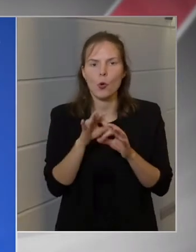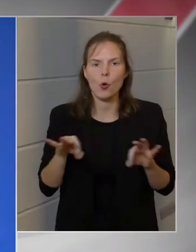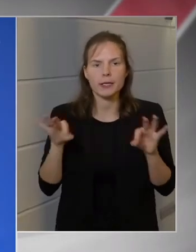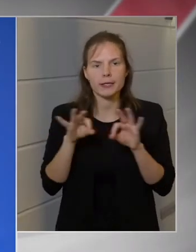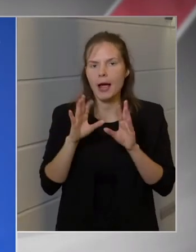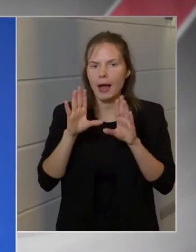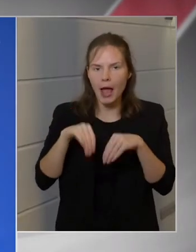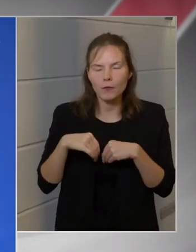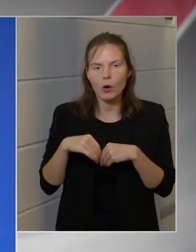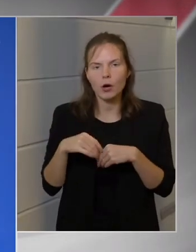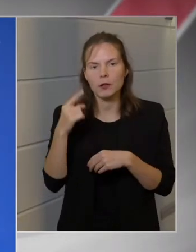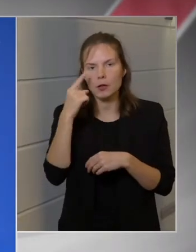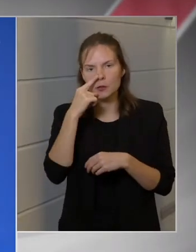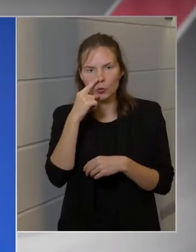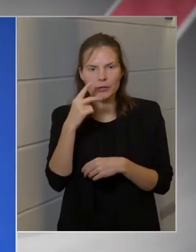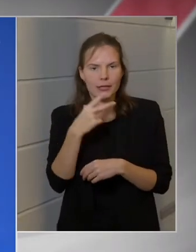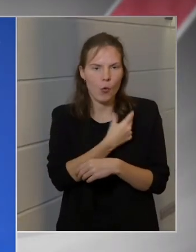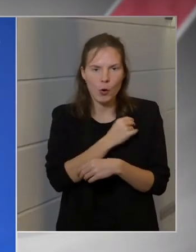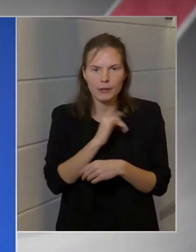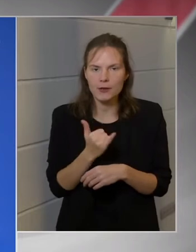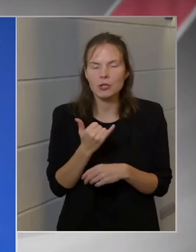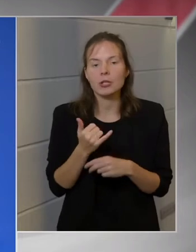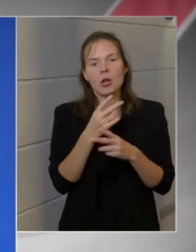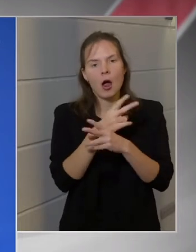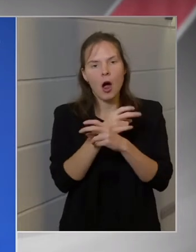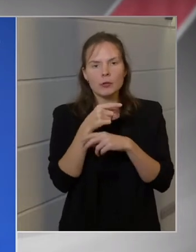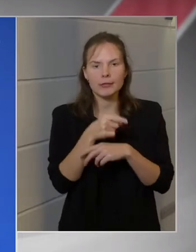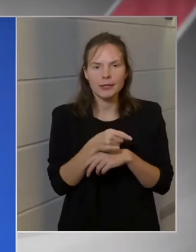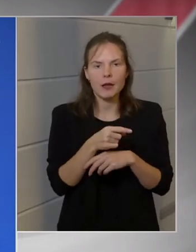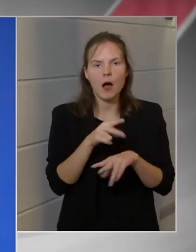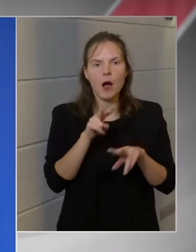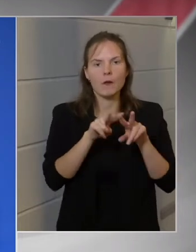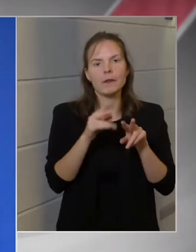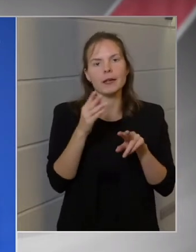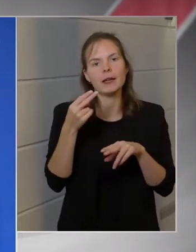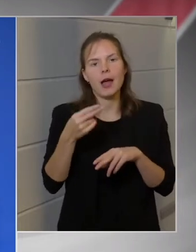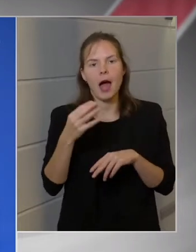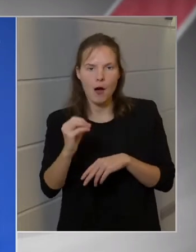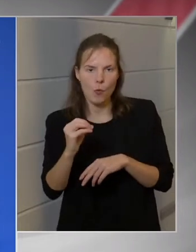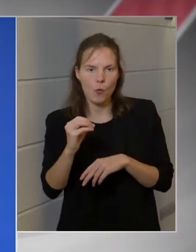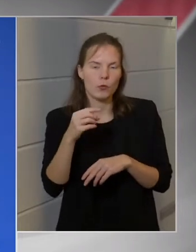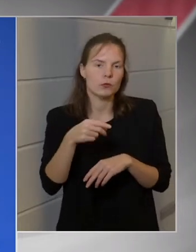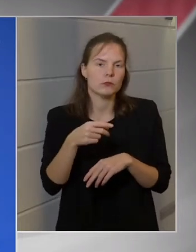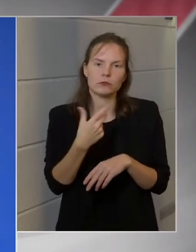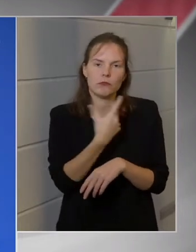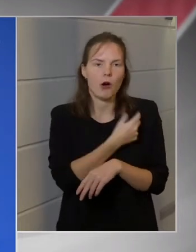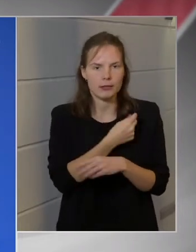a Sputnikot is, hogyha jól emlékszem, Ausztria a WHO-s vakcinákat fogadja el.